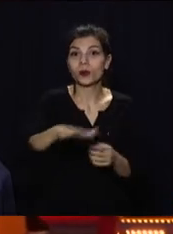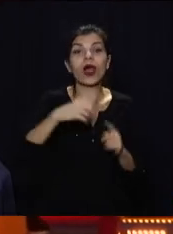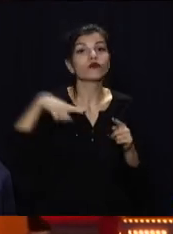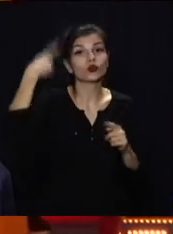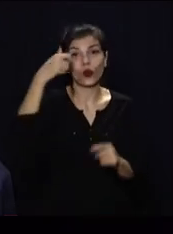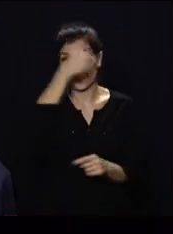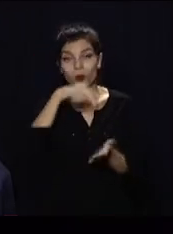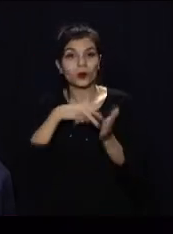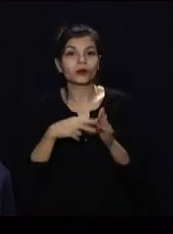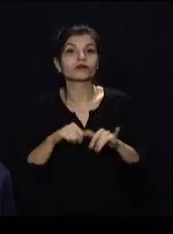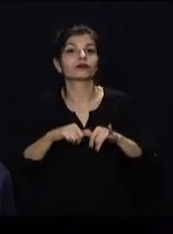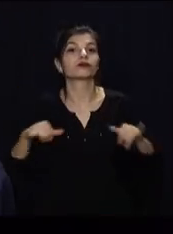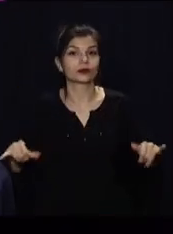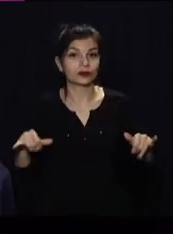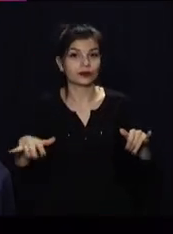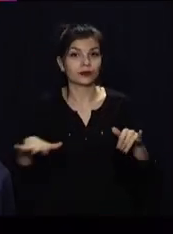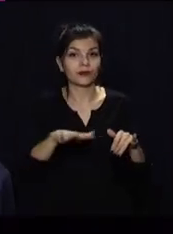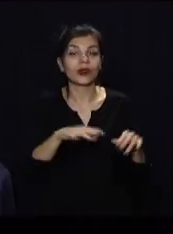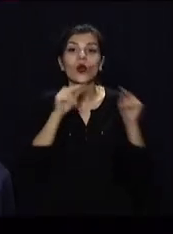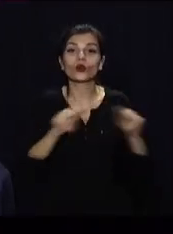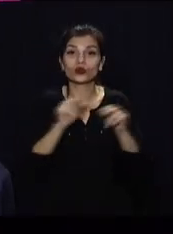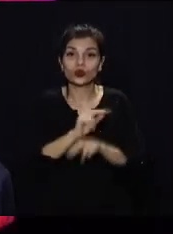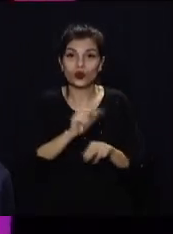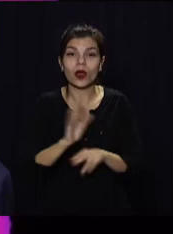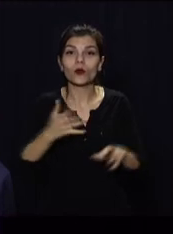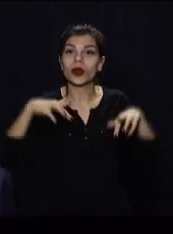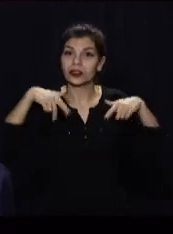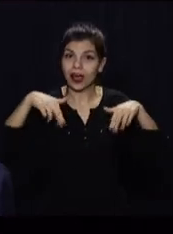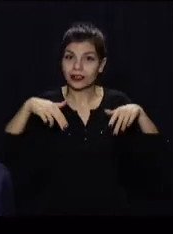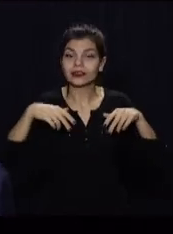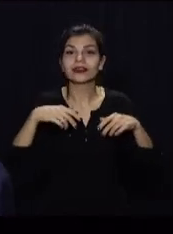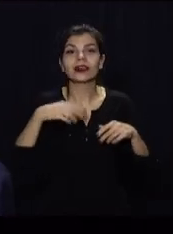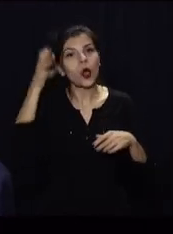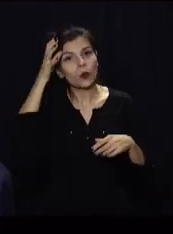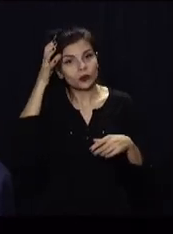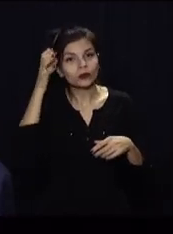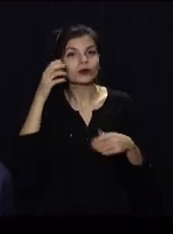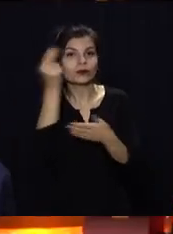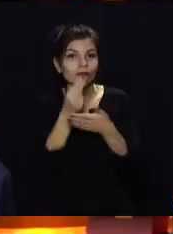планує розширити горизонти. Педагоги вчитимуть дітей хореографії, образотворчому мистецтву та музиці.